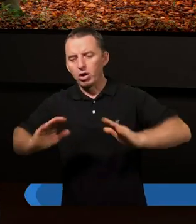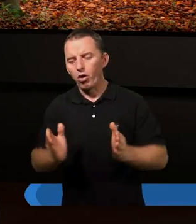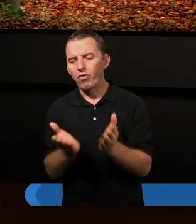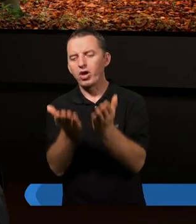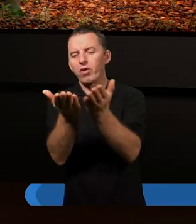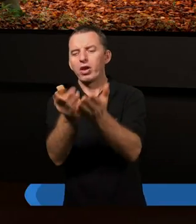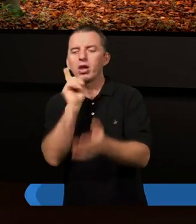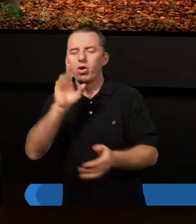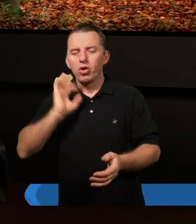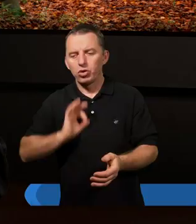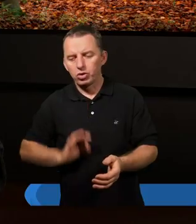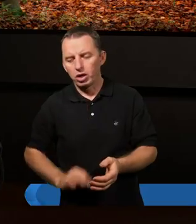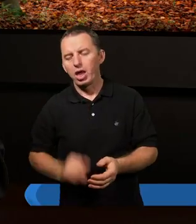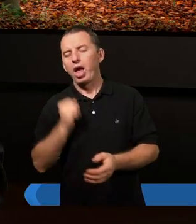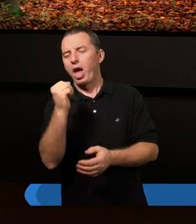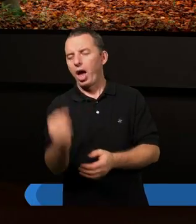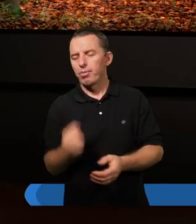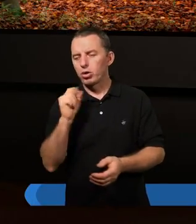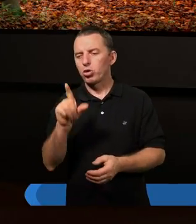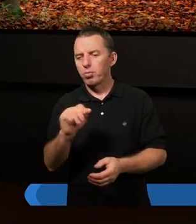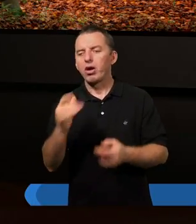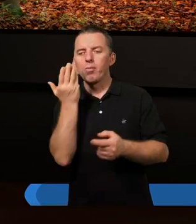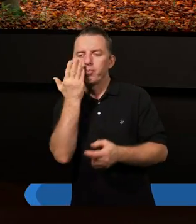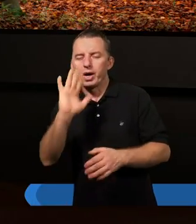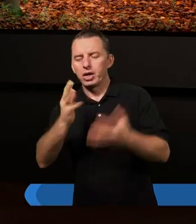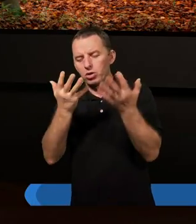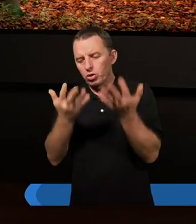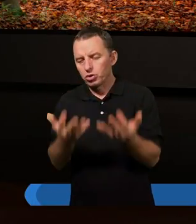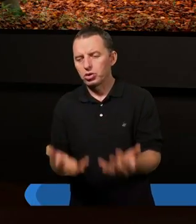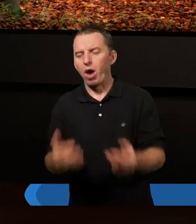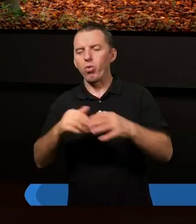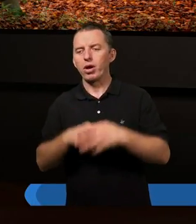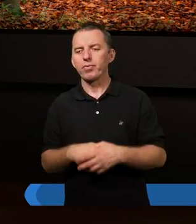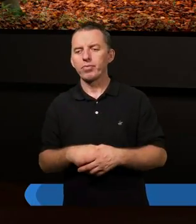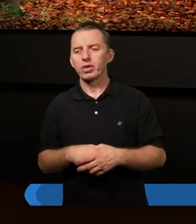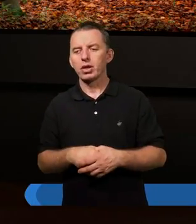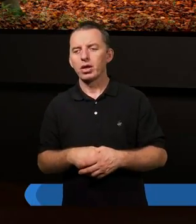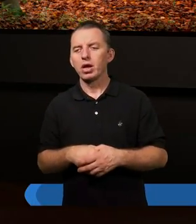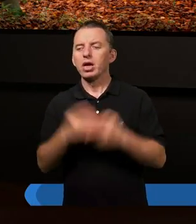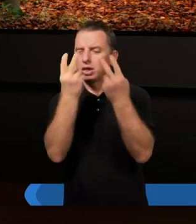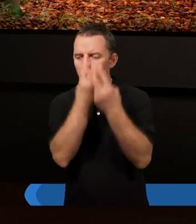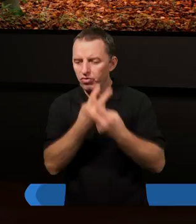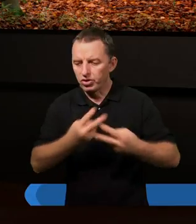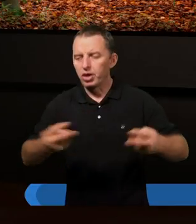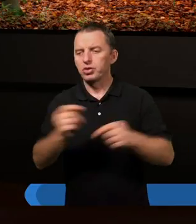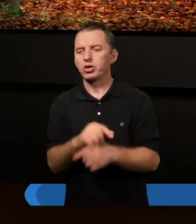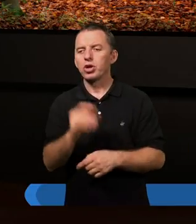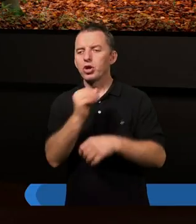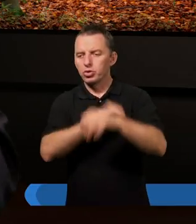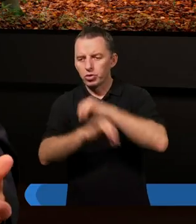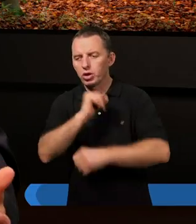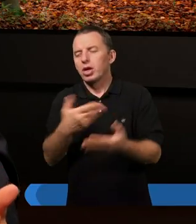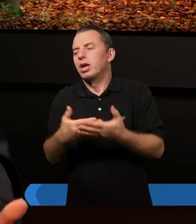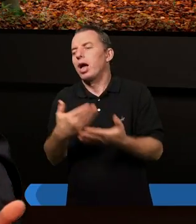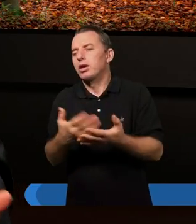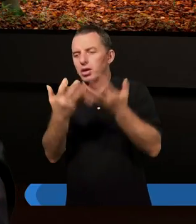Apostoł Paweł bardzo chciał, no, odwiedzić Rzym. No,